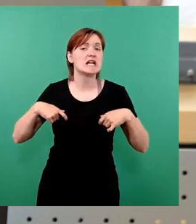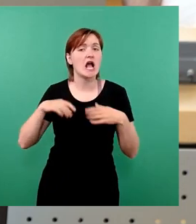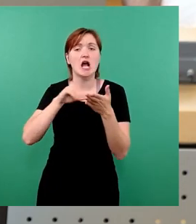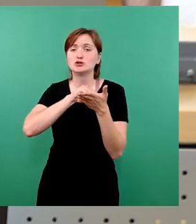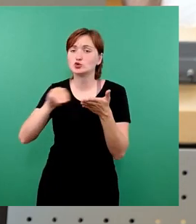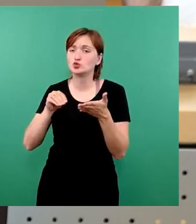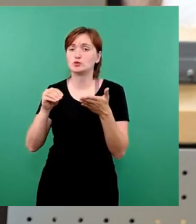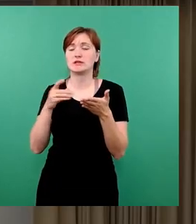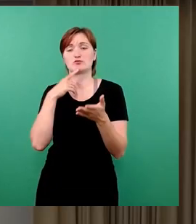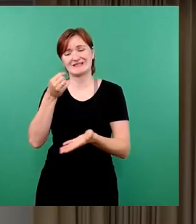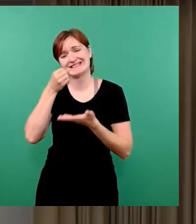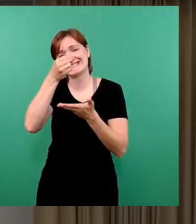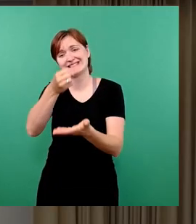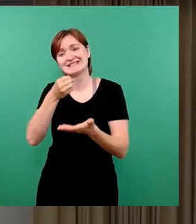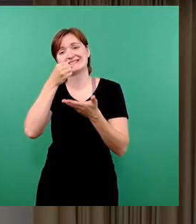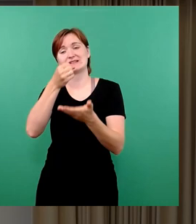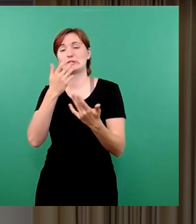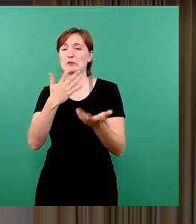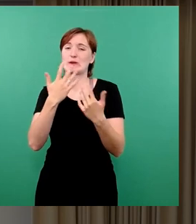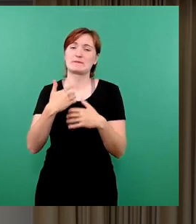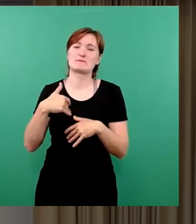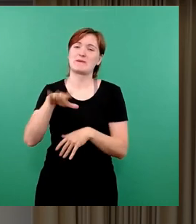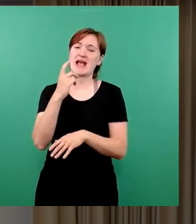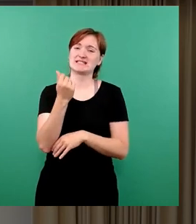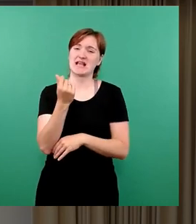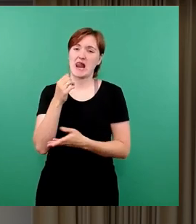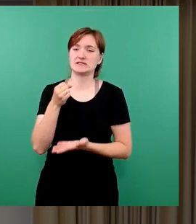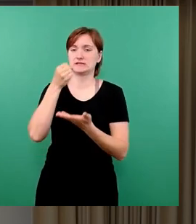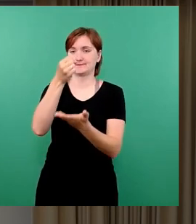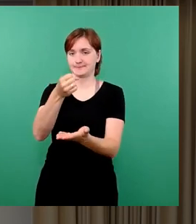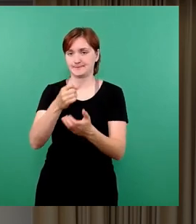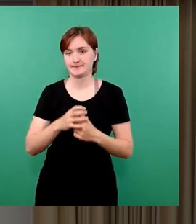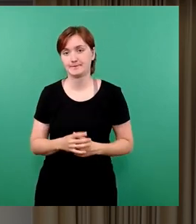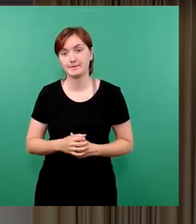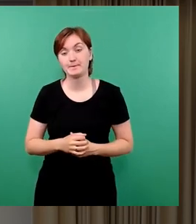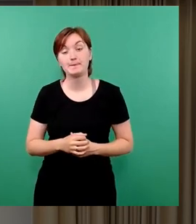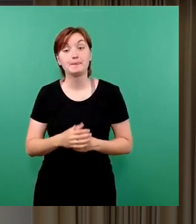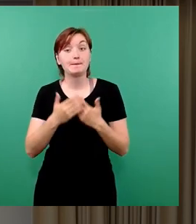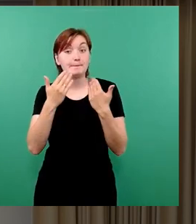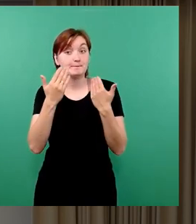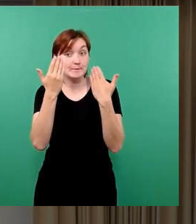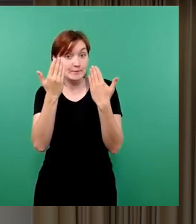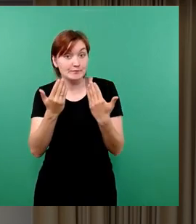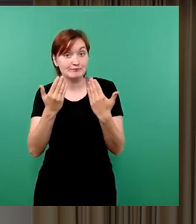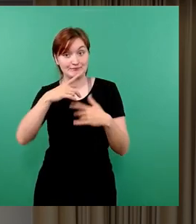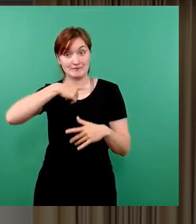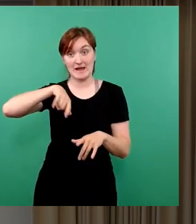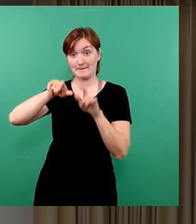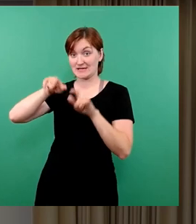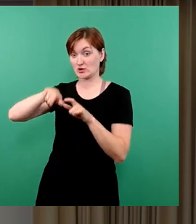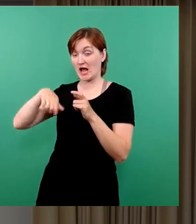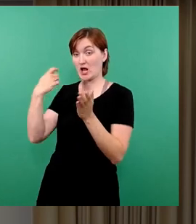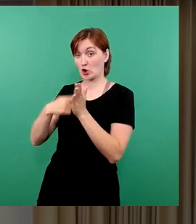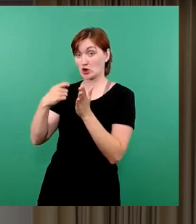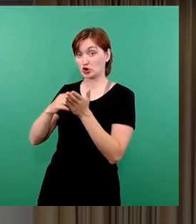großen Ordnung von Geldbeträgen. Wir sehen, dass natürlich das, was wir an Personalkostensteigerungen haben, auch